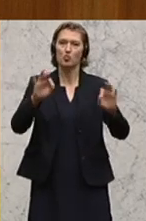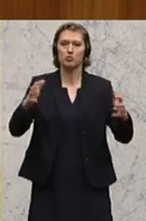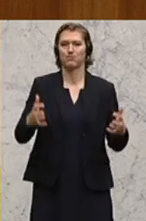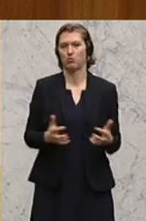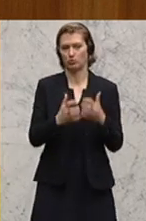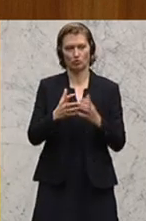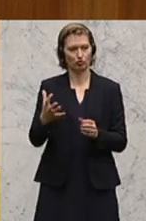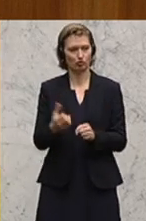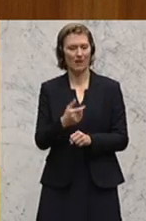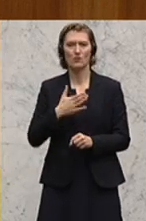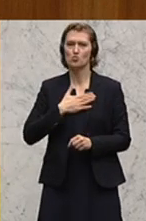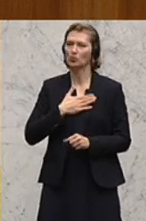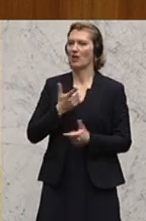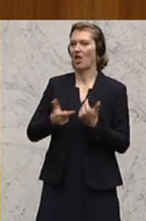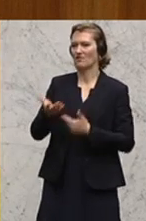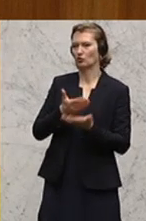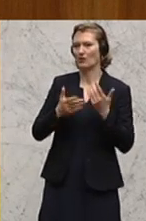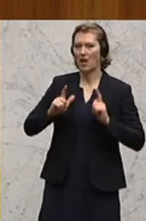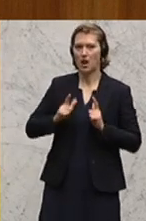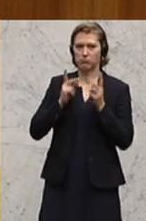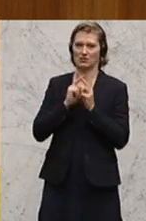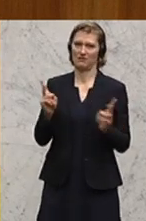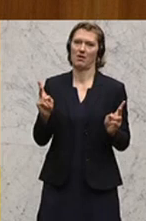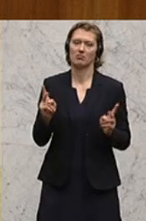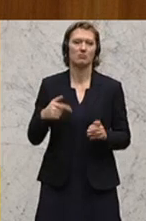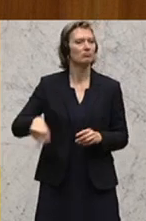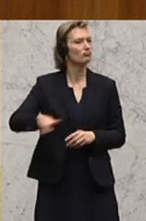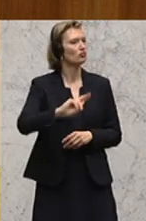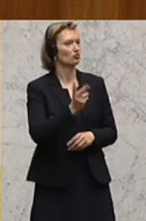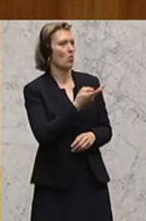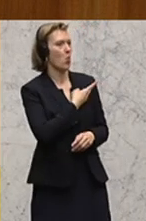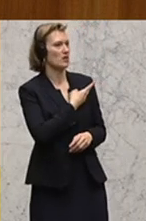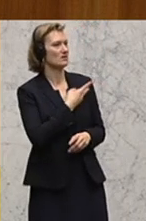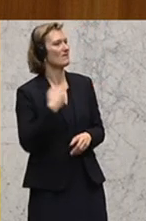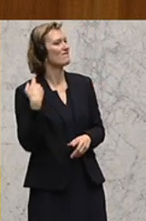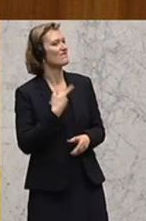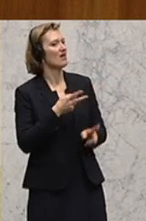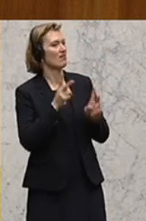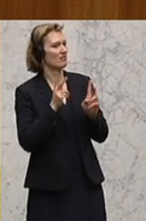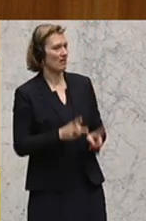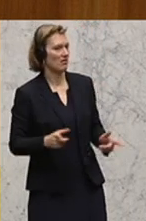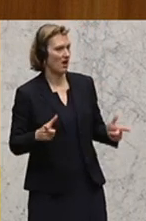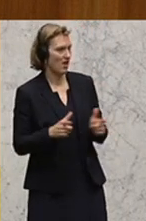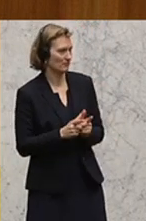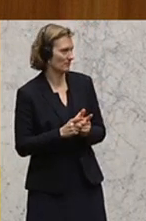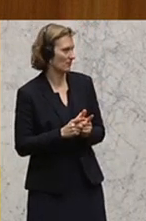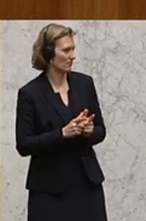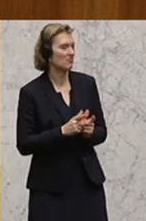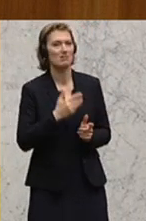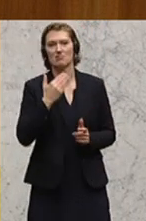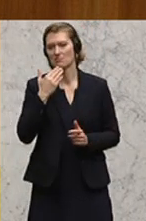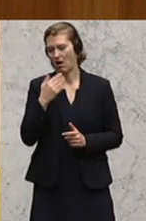Landschaften lebenswert sind. Danke all denen, die stolz darauf sind, auf das, was wir können, auf das, was wir leisten.